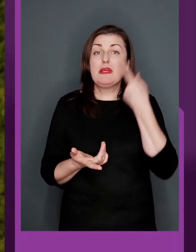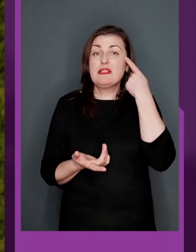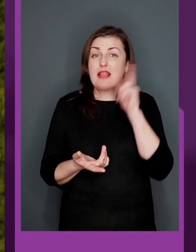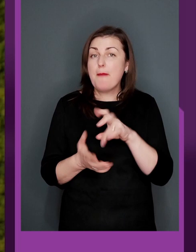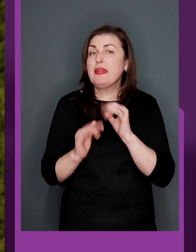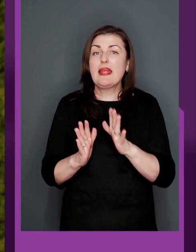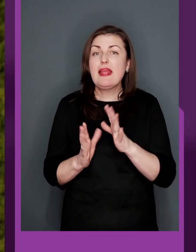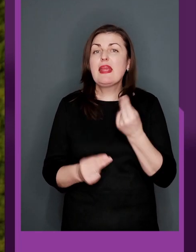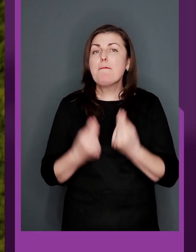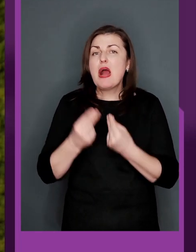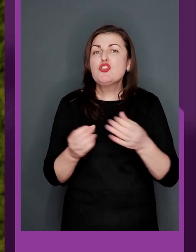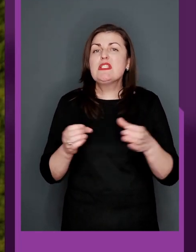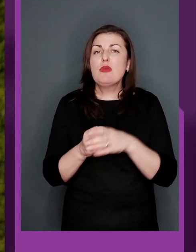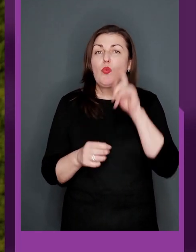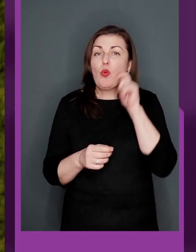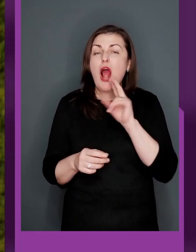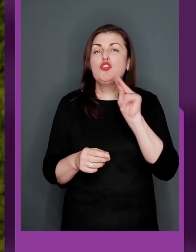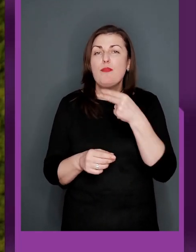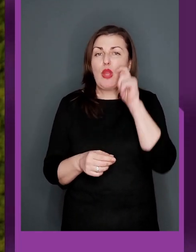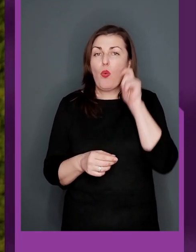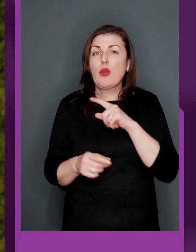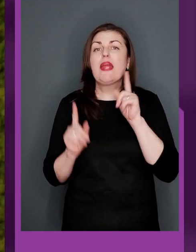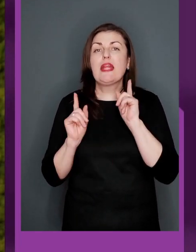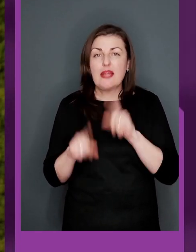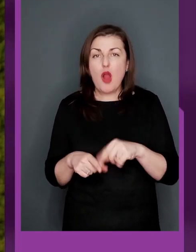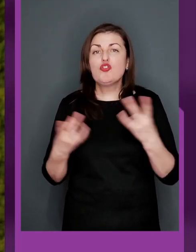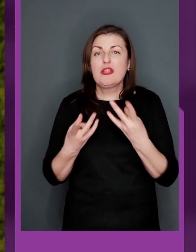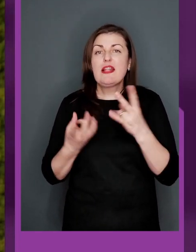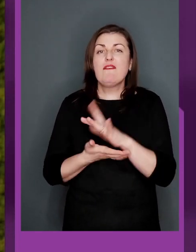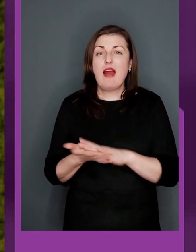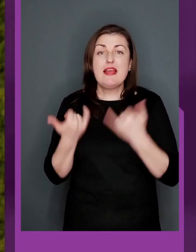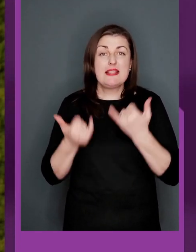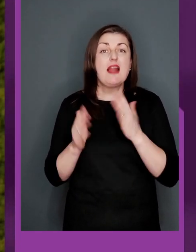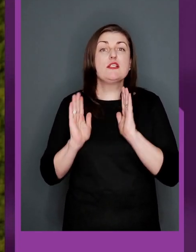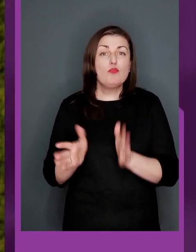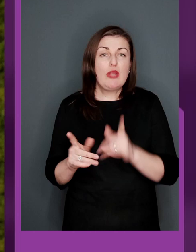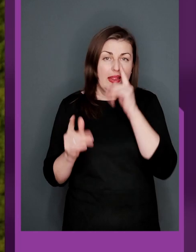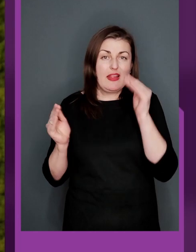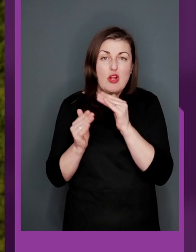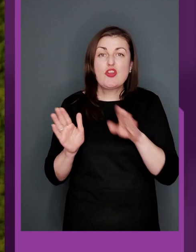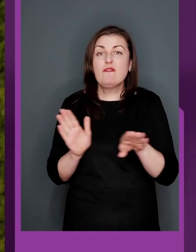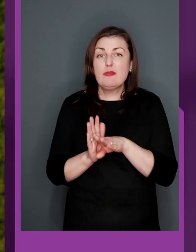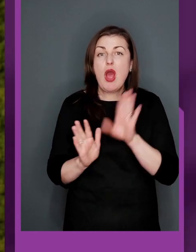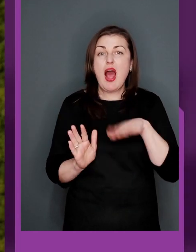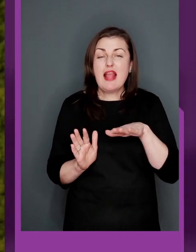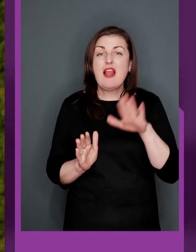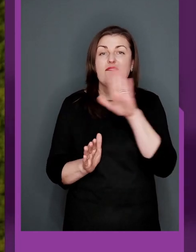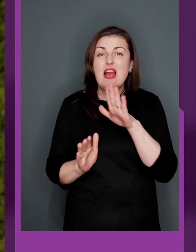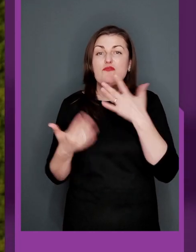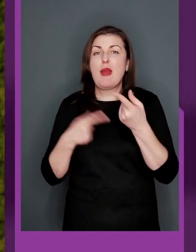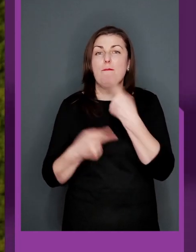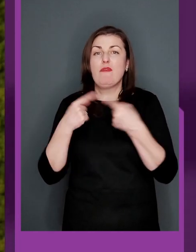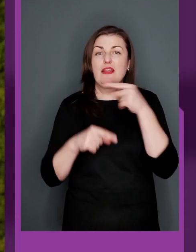представляєте, тому що ми знаємо, що не тільки матчі збірної України, але й чемпіонат України також триває, і зараз буде невеличка